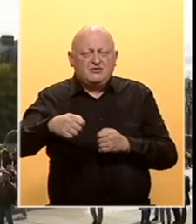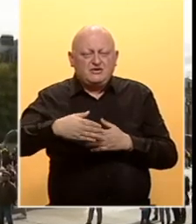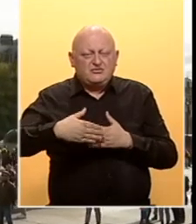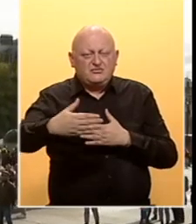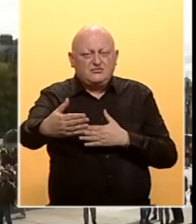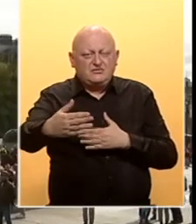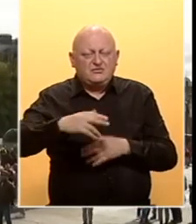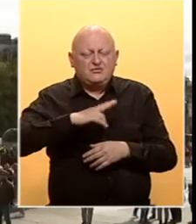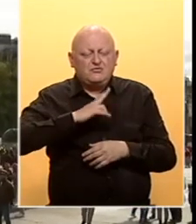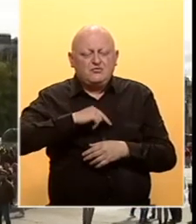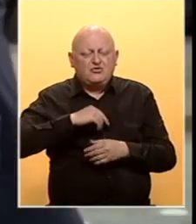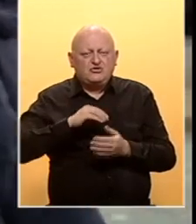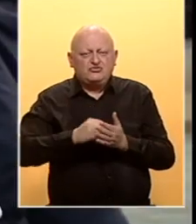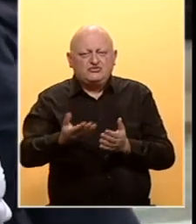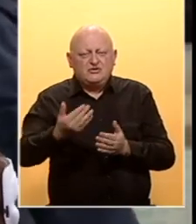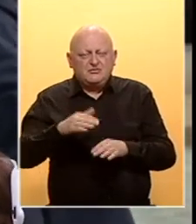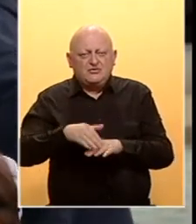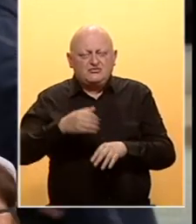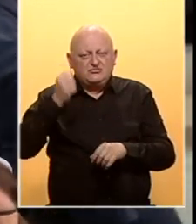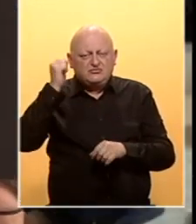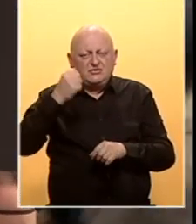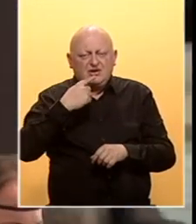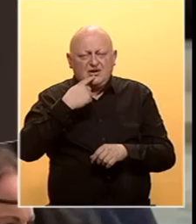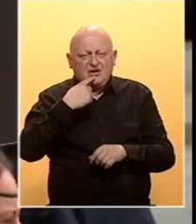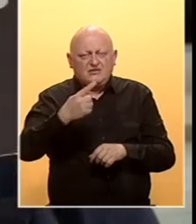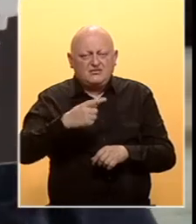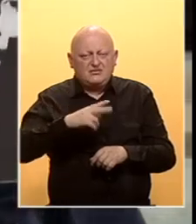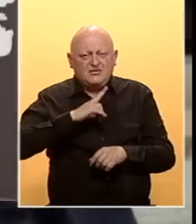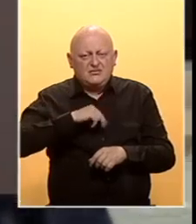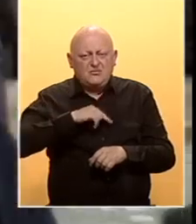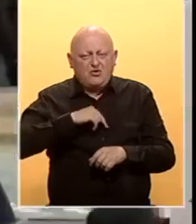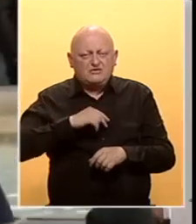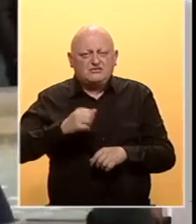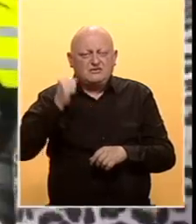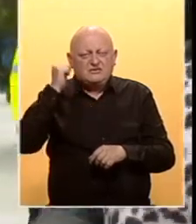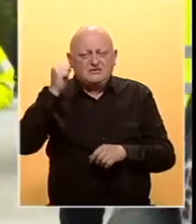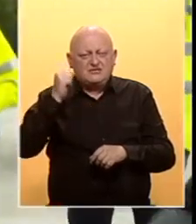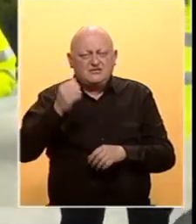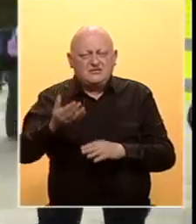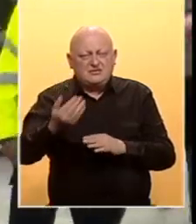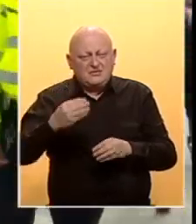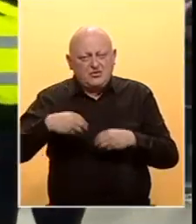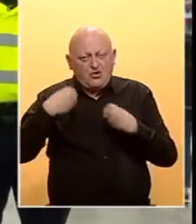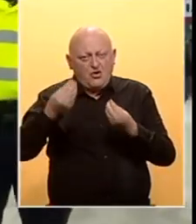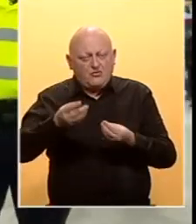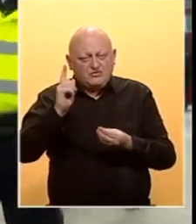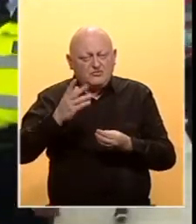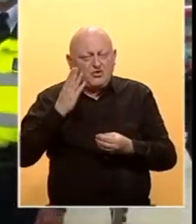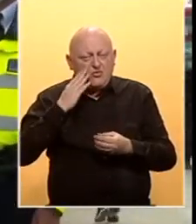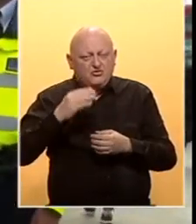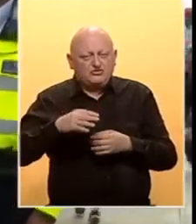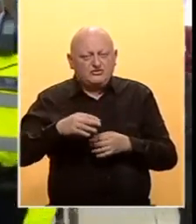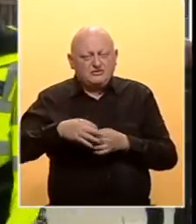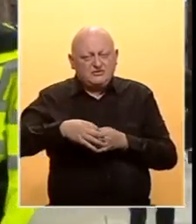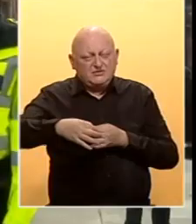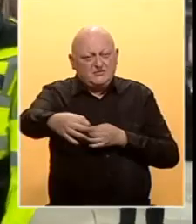Iz policije je još prije početka protesta saopšteno da će pripadnici organa reda demonstrantima najprije objasniti da moraju da poštuju mjere